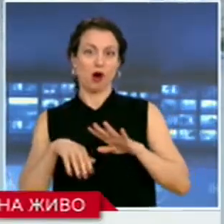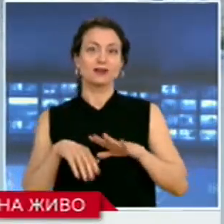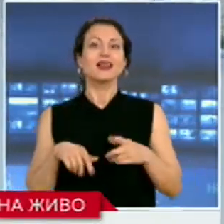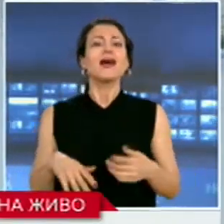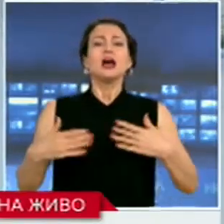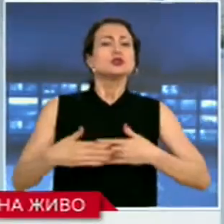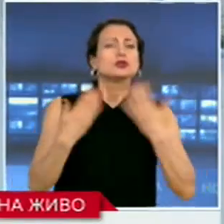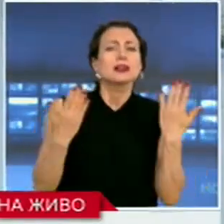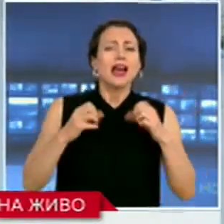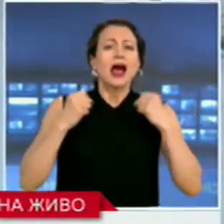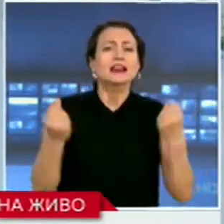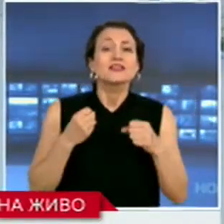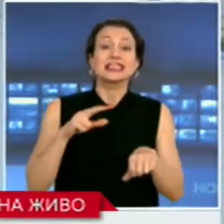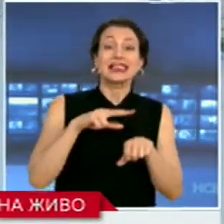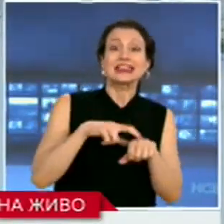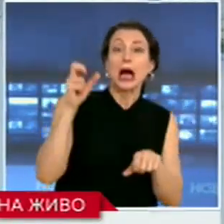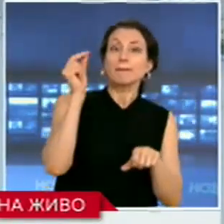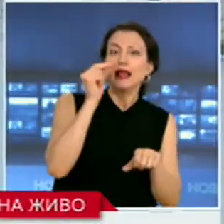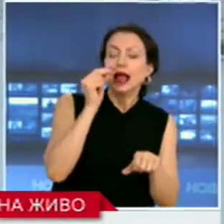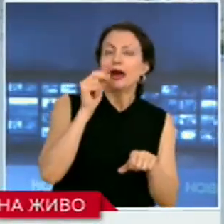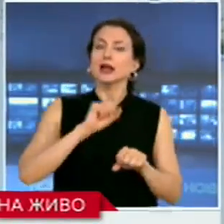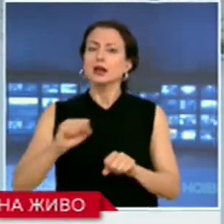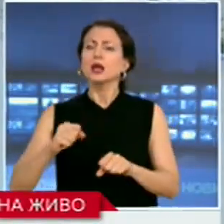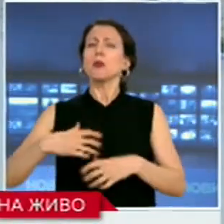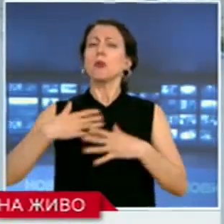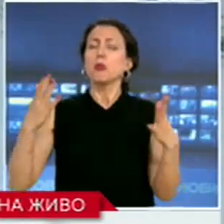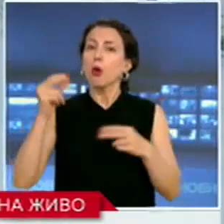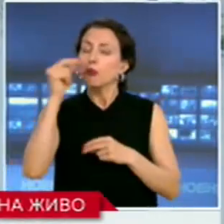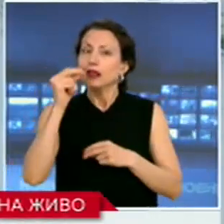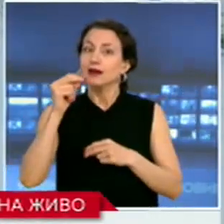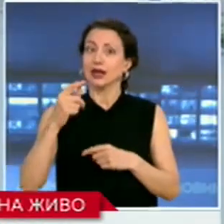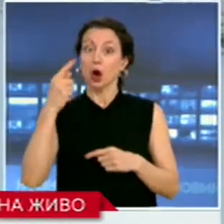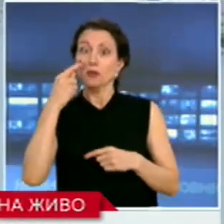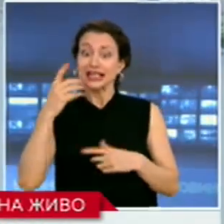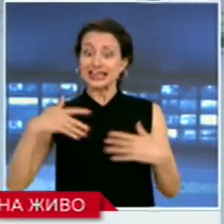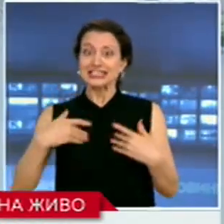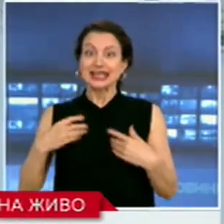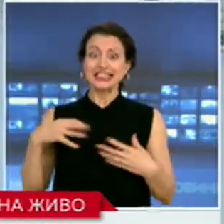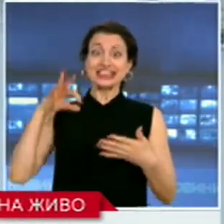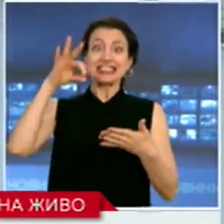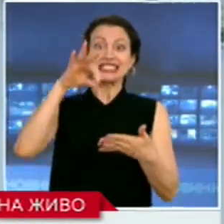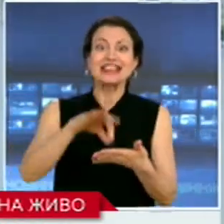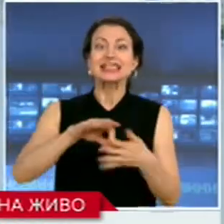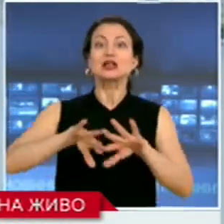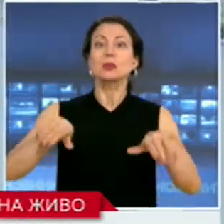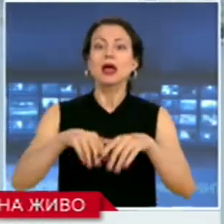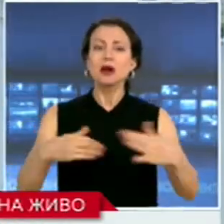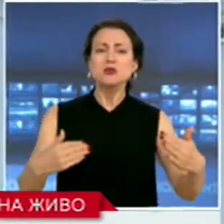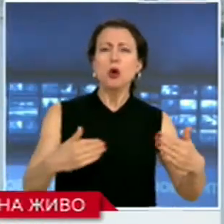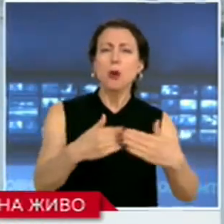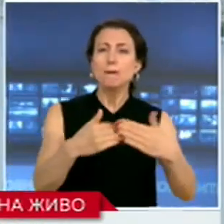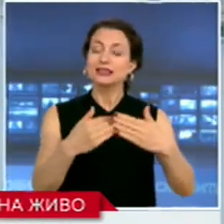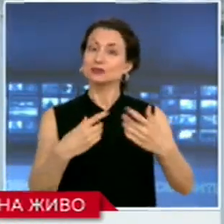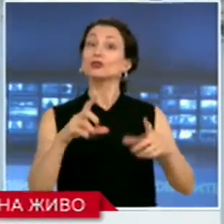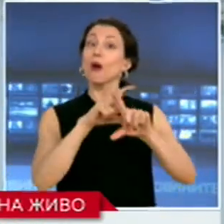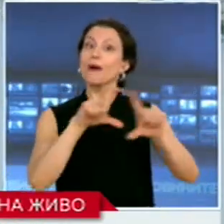и Стотици Българи искаха да стигнат до плажната ивица, която е непосредствено до резиденцията, която се обитава от